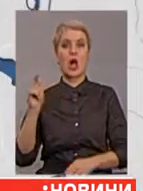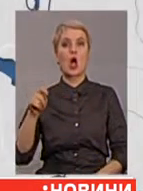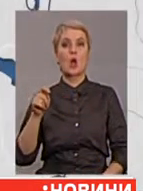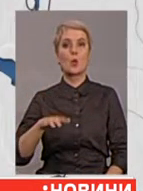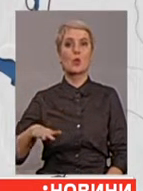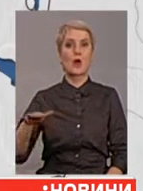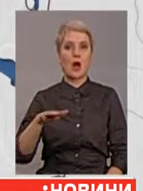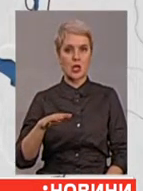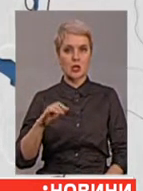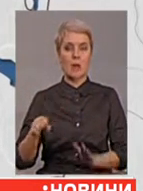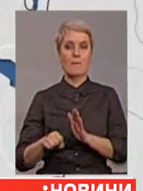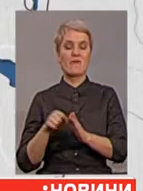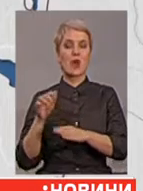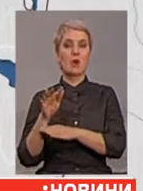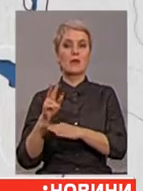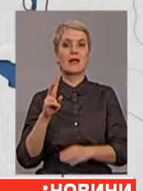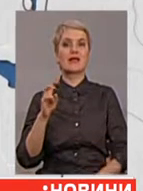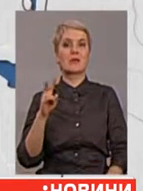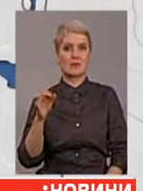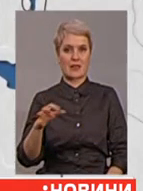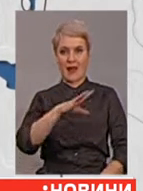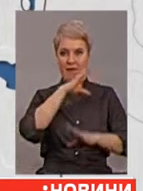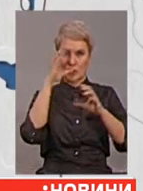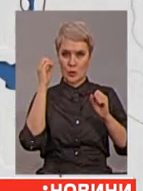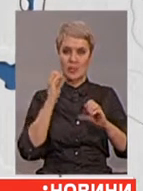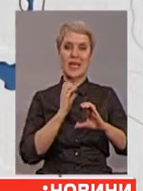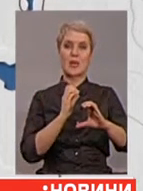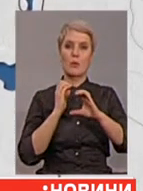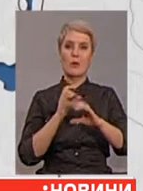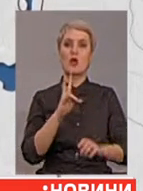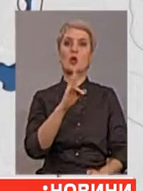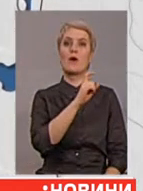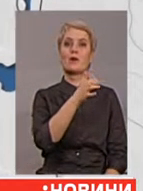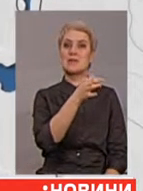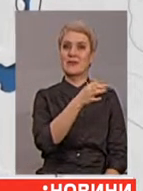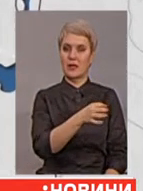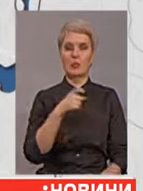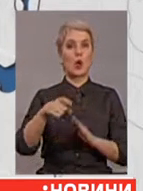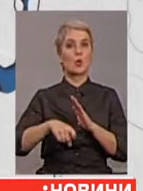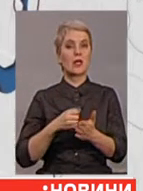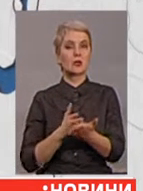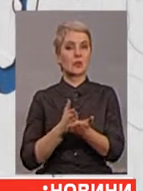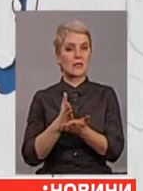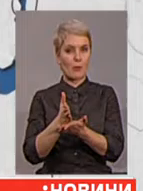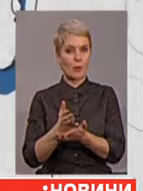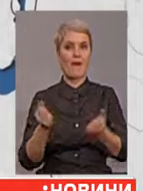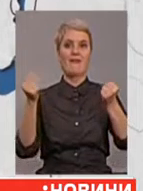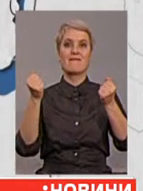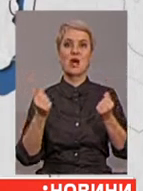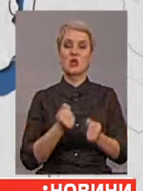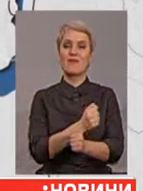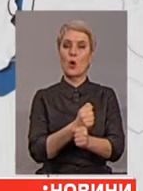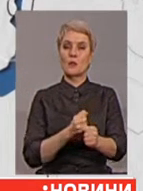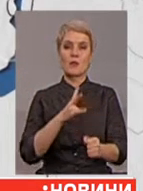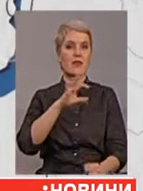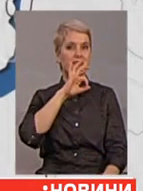120-го калібру обстріляли Кримське, а вночі з гранатометів – Новозванівку. На Донецькому напрямку важкого зброєння не застосовували, були переважно з